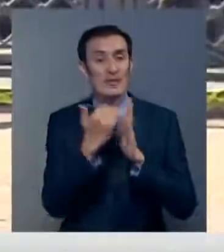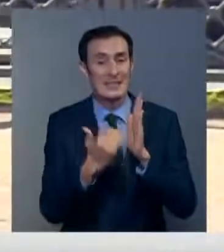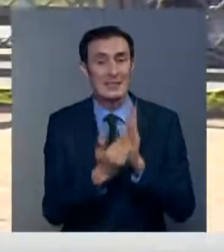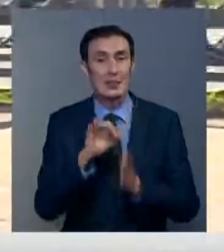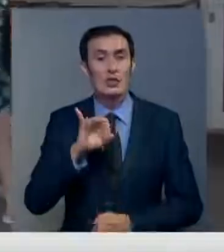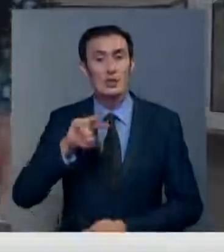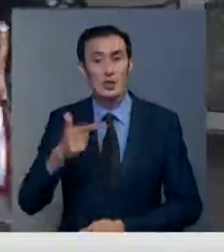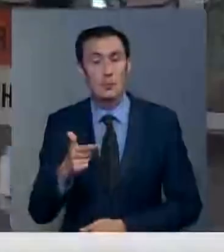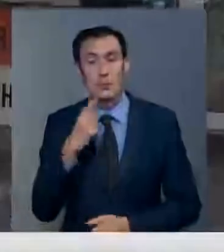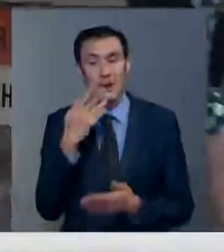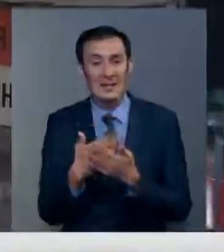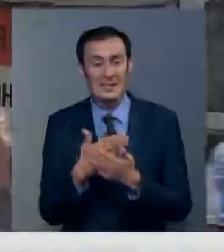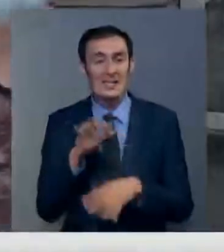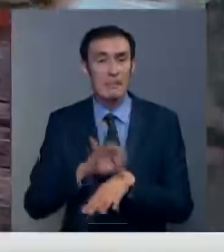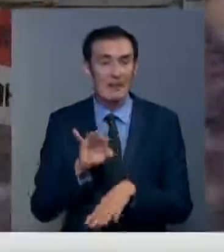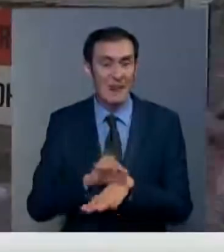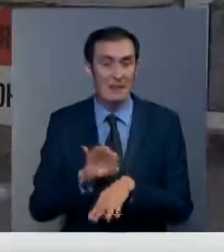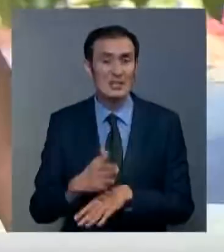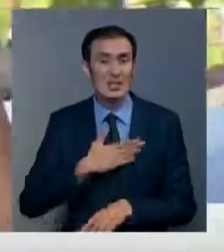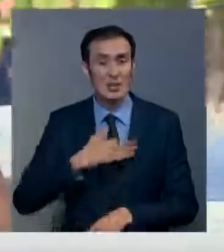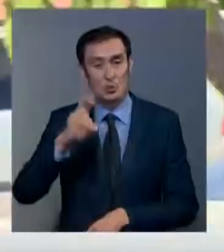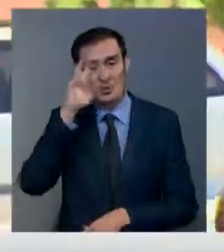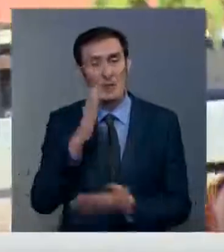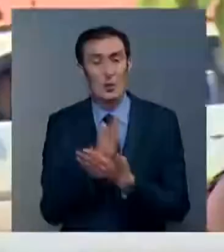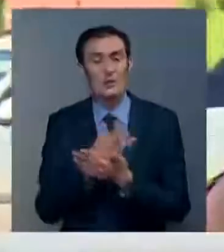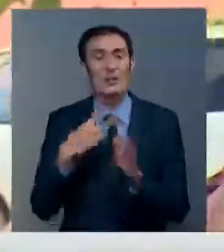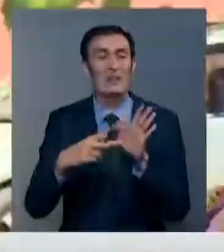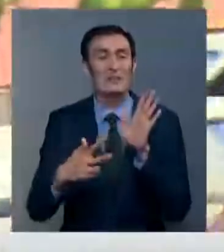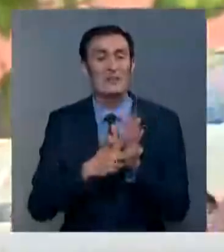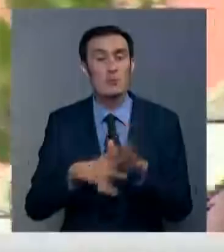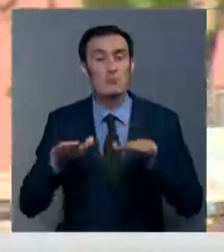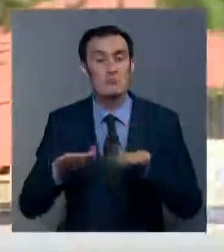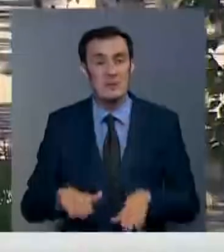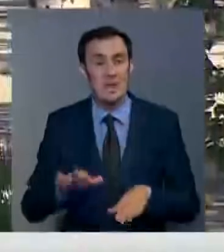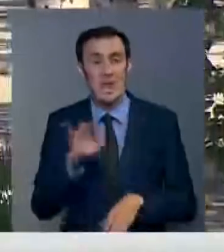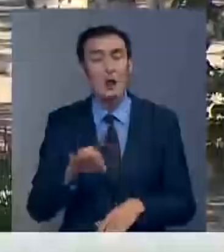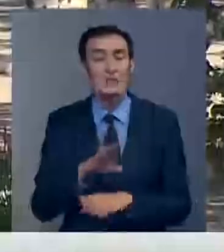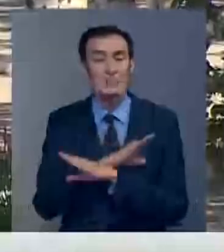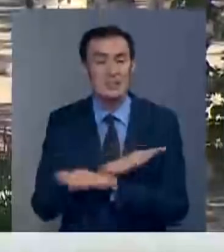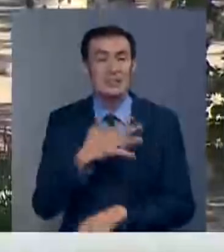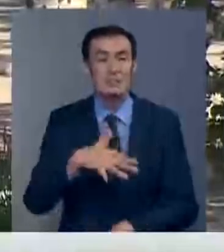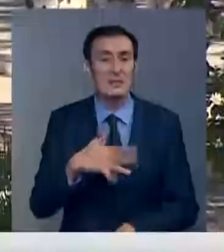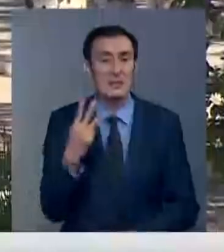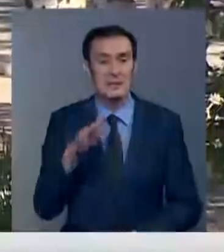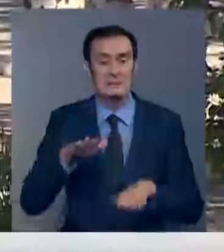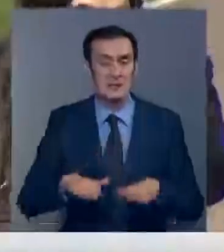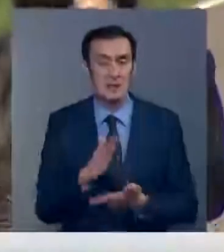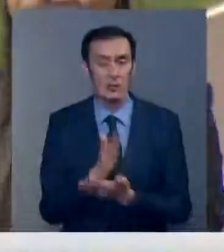на июль по показателю заболеваемости наша страна находится на 28 месте, а посмертности на 53.